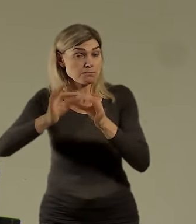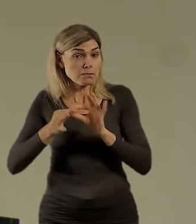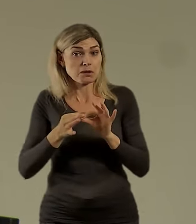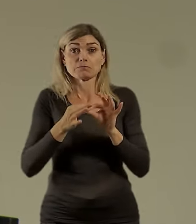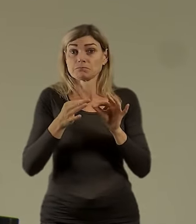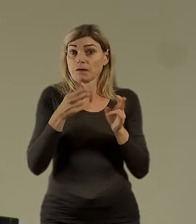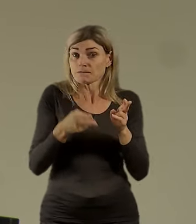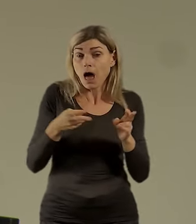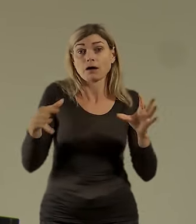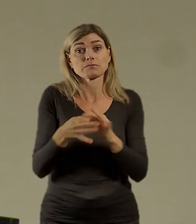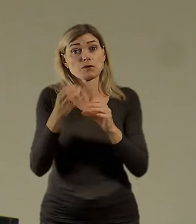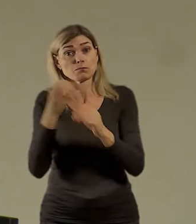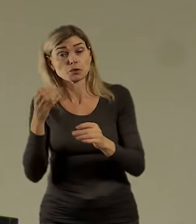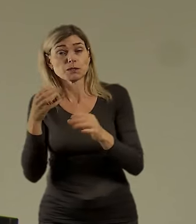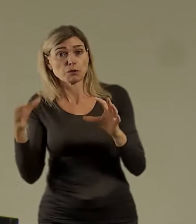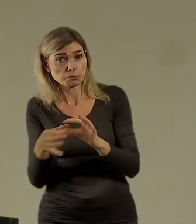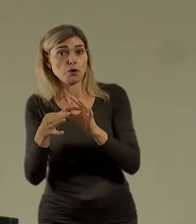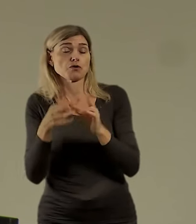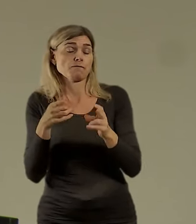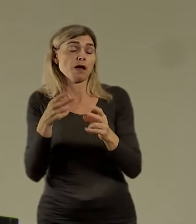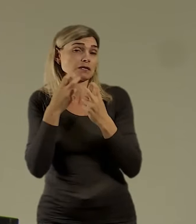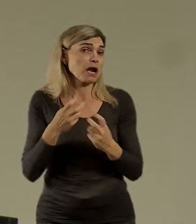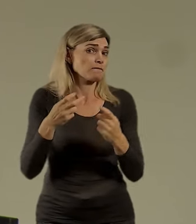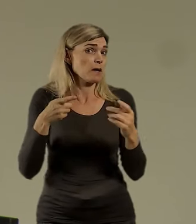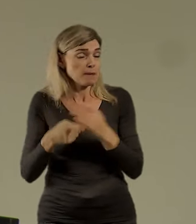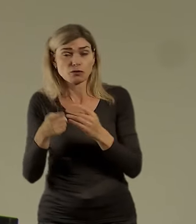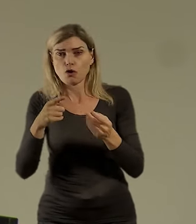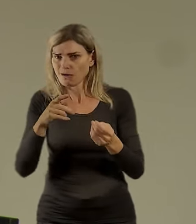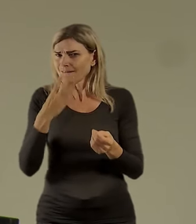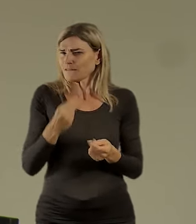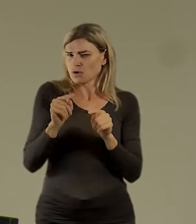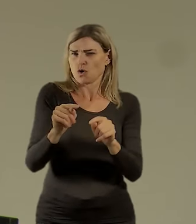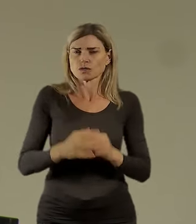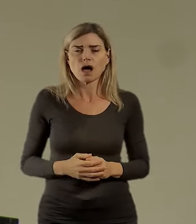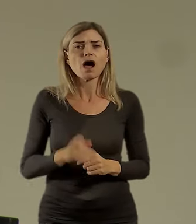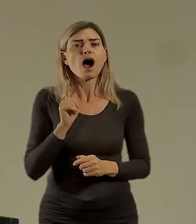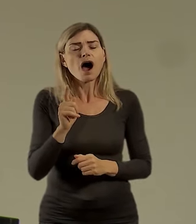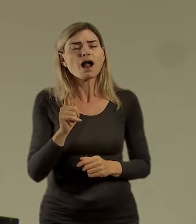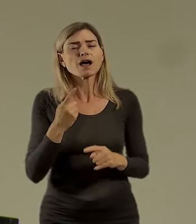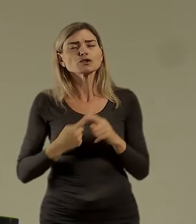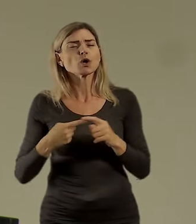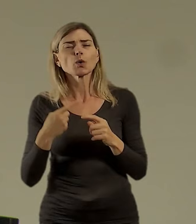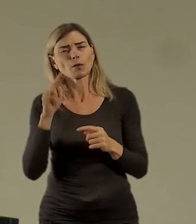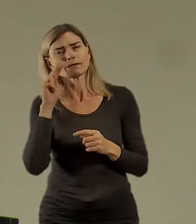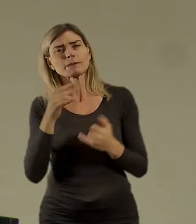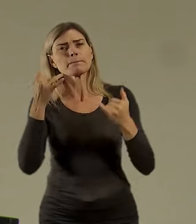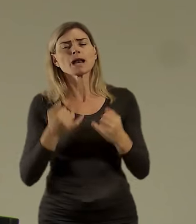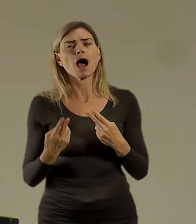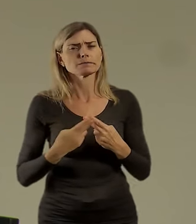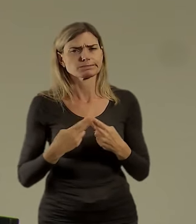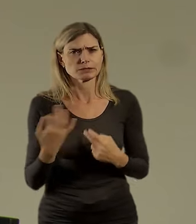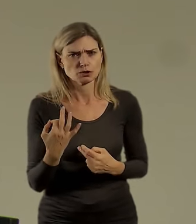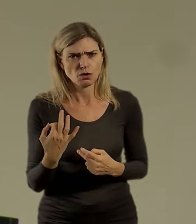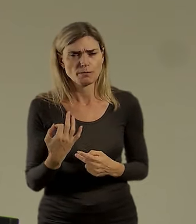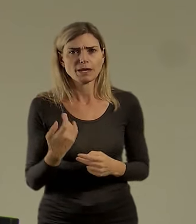A teď samozřejmě s tím se pojí, jaký je nebezpečí pro Prahu. Tak nebezpečí pro Prahu, že skončí jako